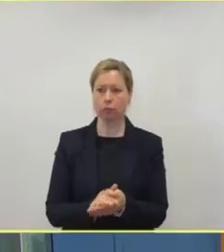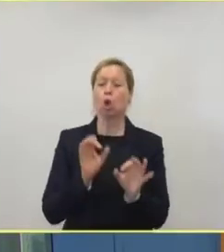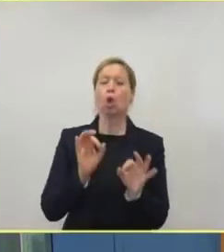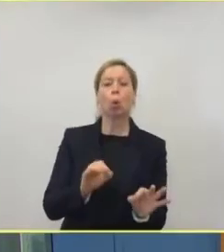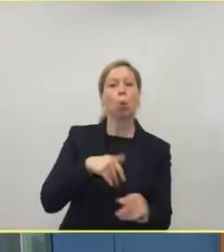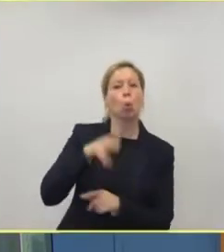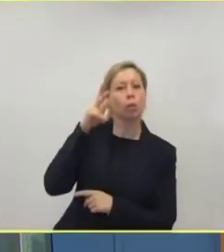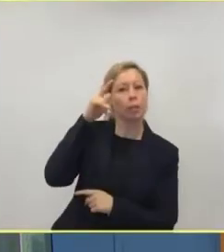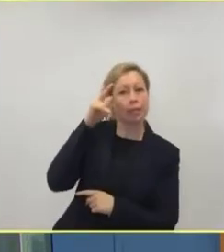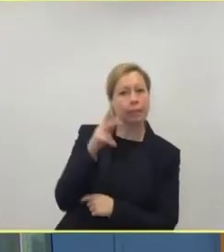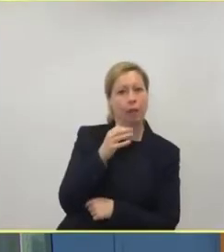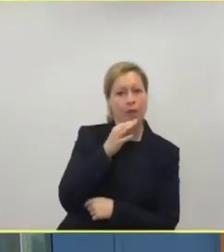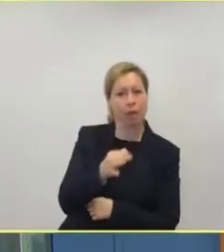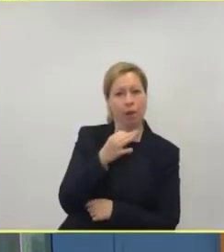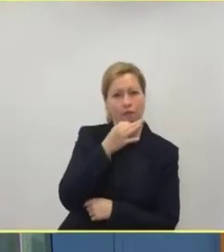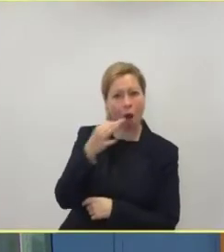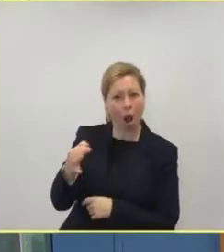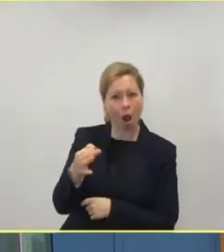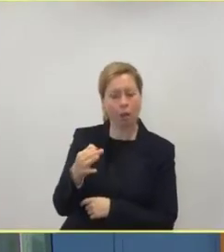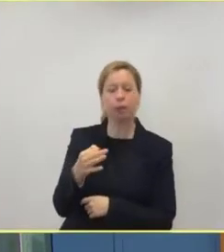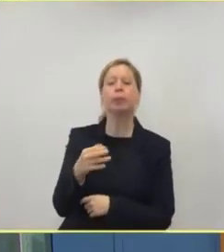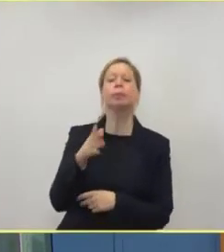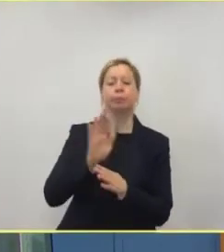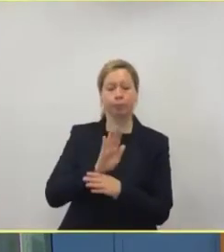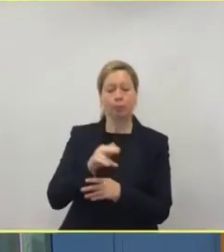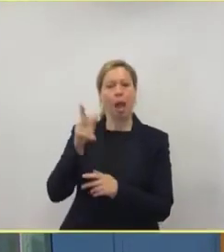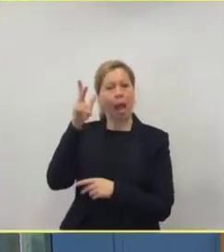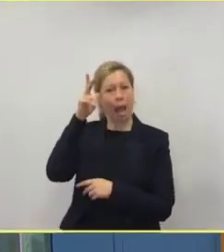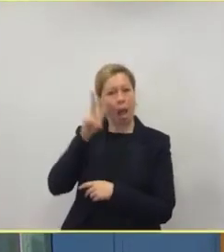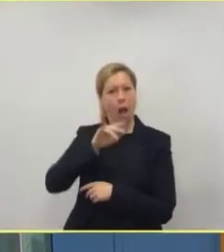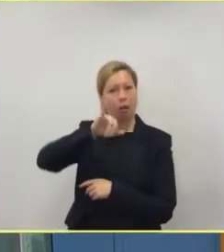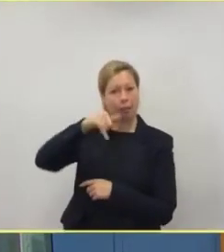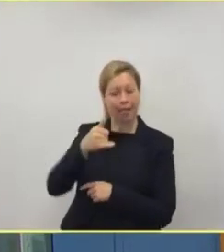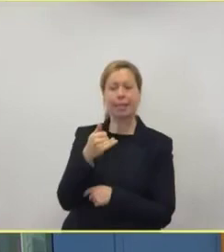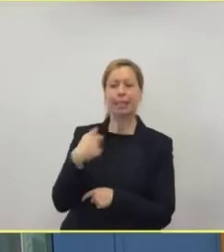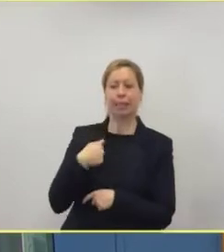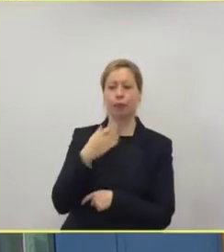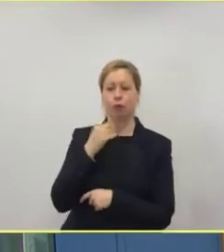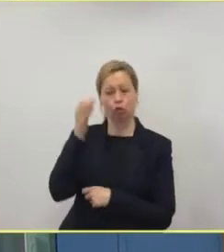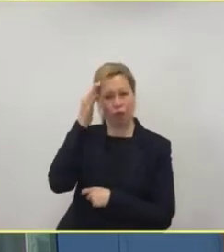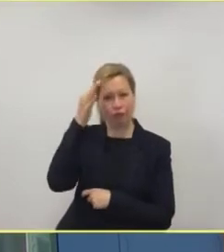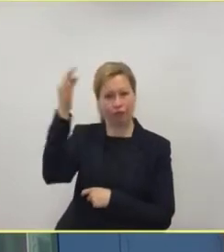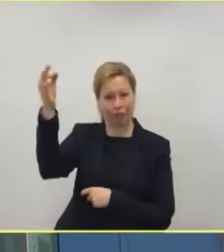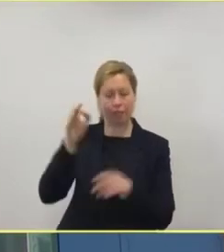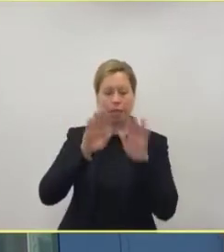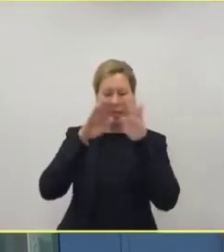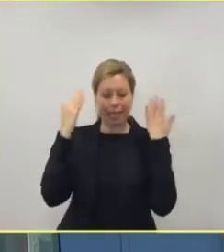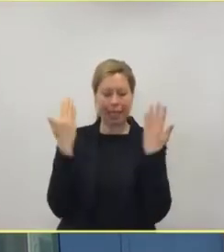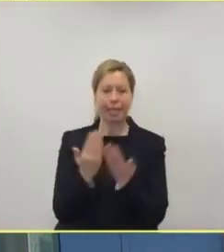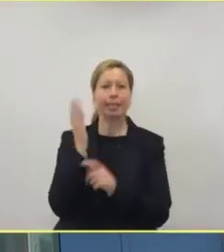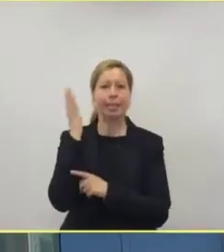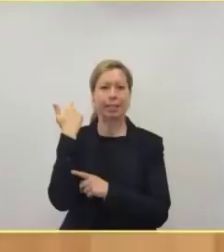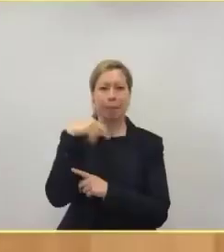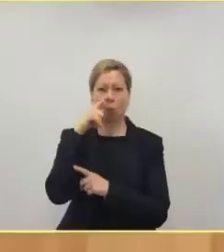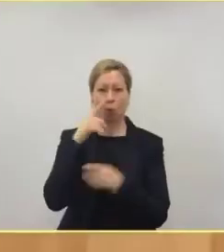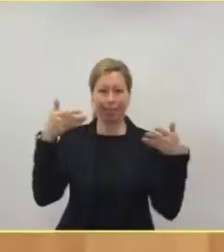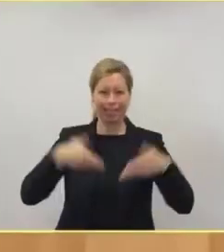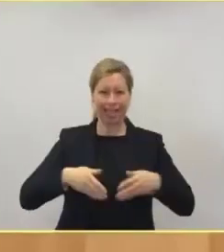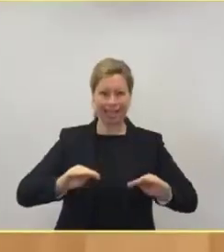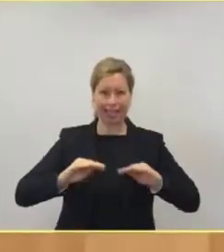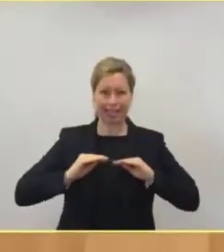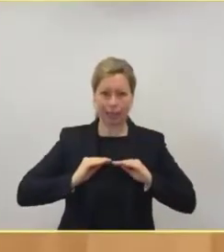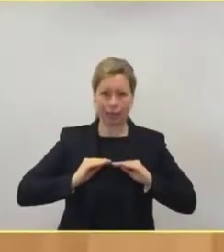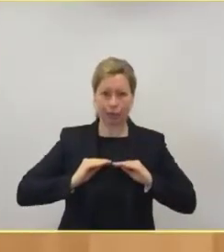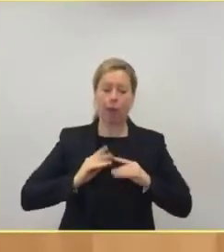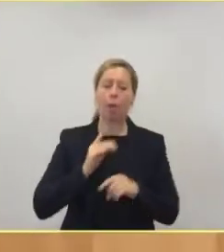Herr Janssens, ich hätte gerne gewusst, wie viele von den gut 29.000 Intensivmetten insgesamt jetzt belegt sind. Denn